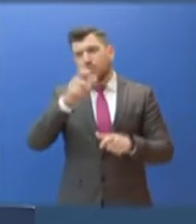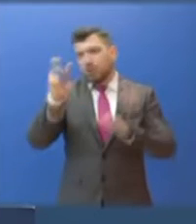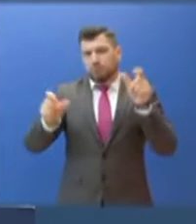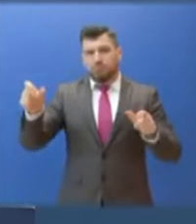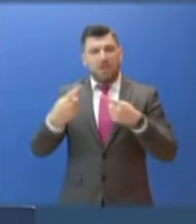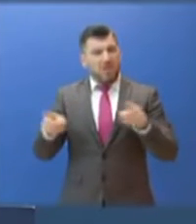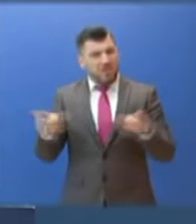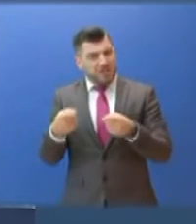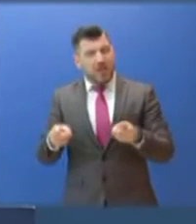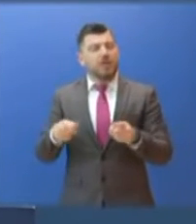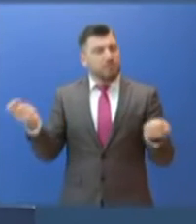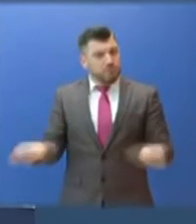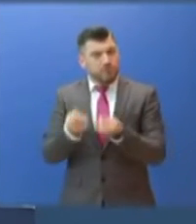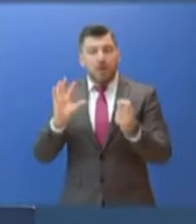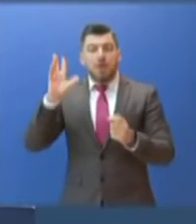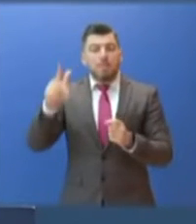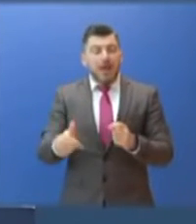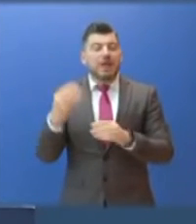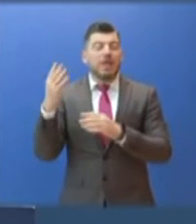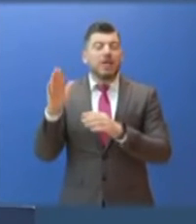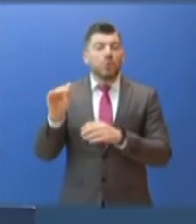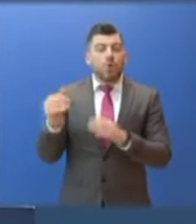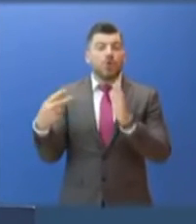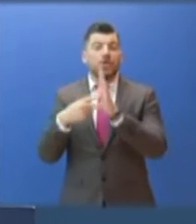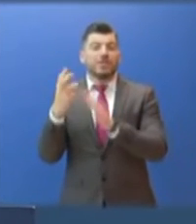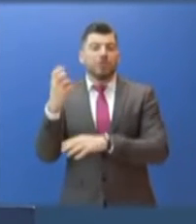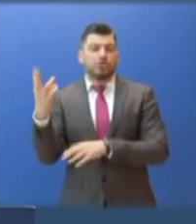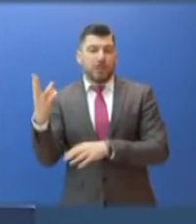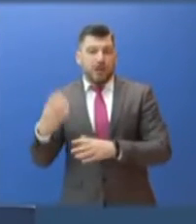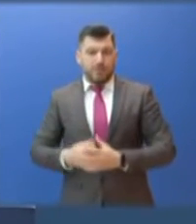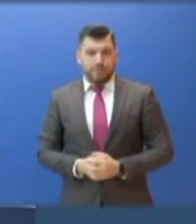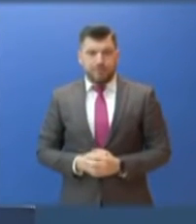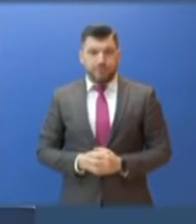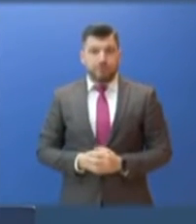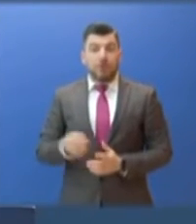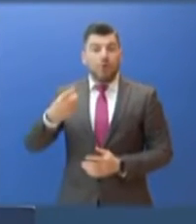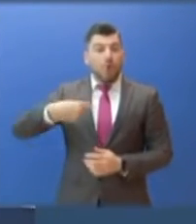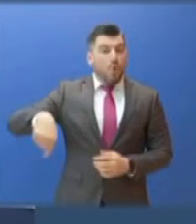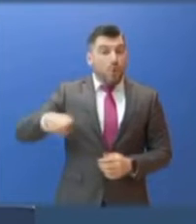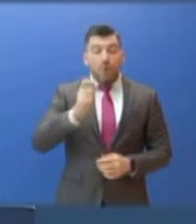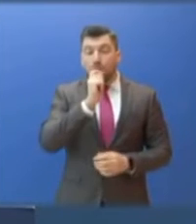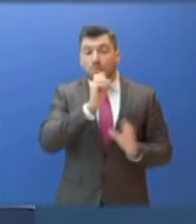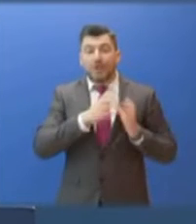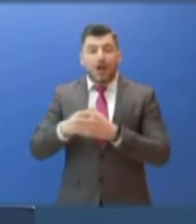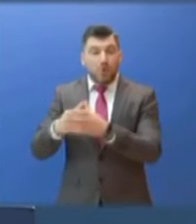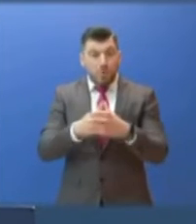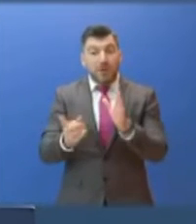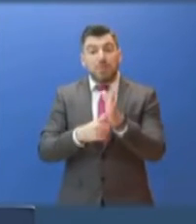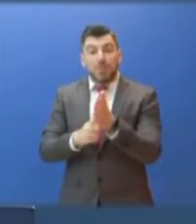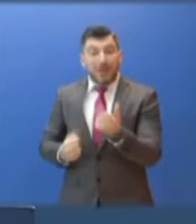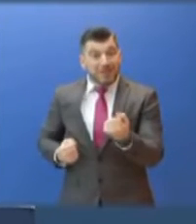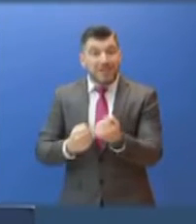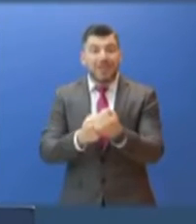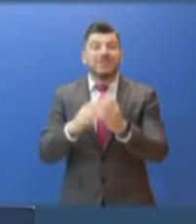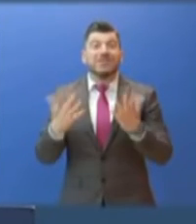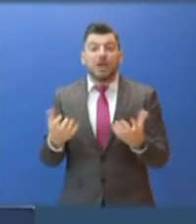εκπαιδευτικούς ισχύει μέχρι και τον Ιούλιο του 2023. Είναι χρέος όλου του πολιτικού κόσμου να στηρίξει την προσπάθεια